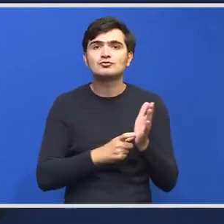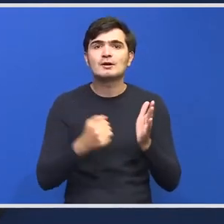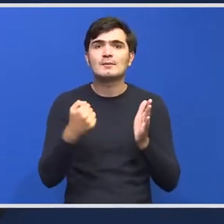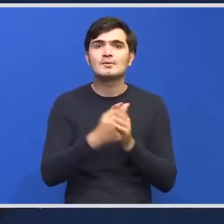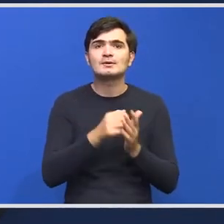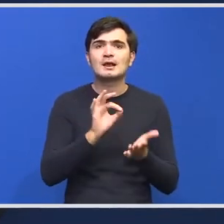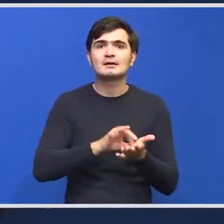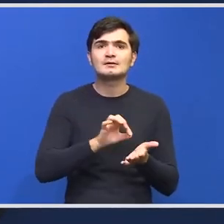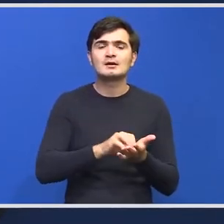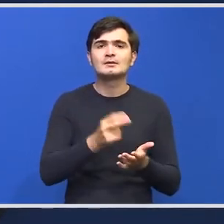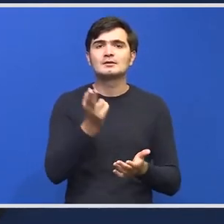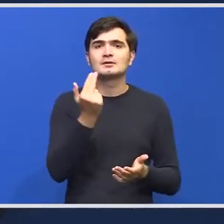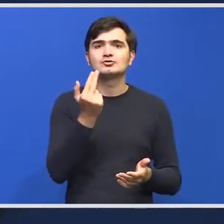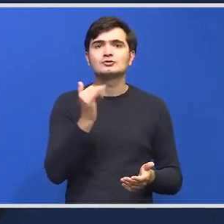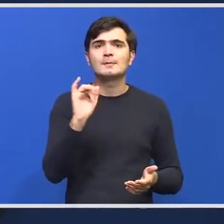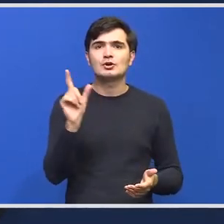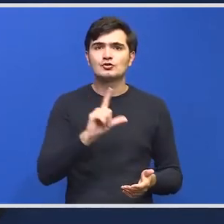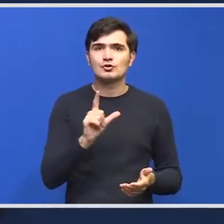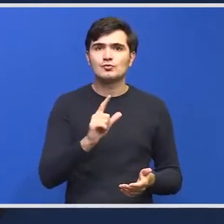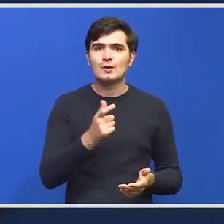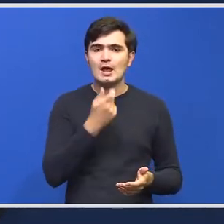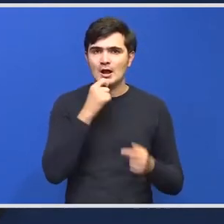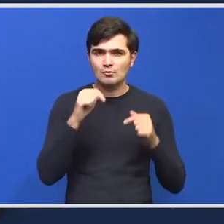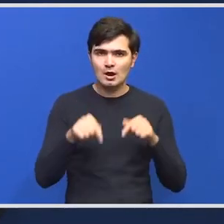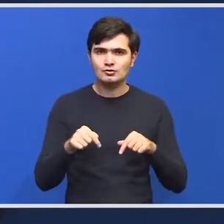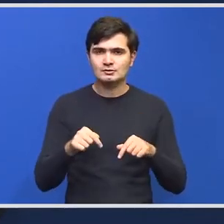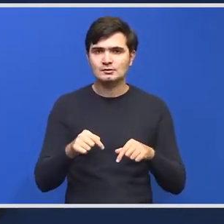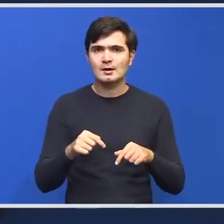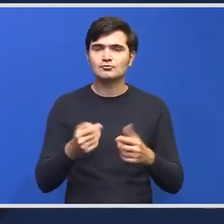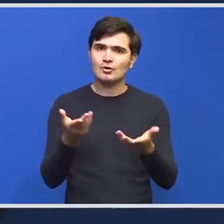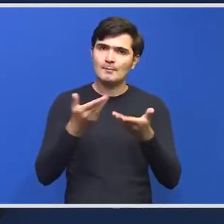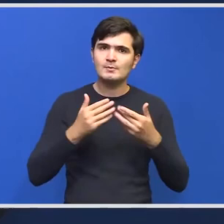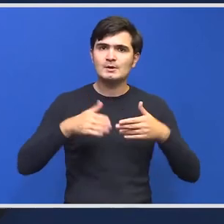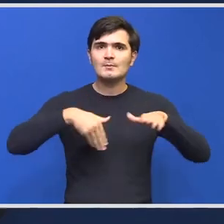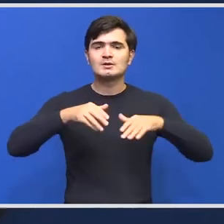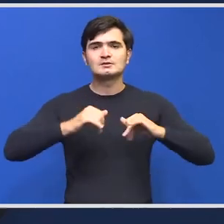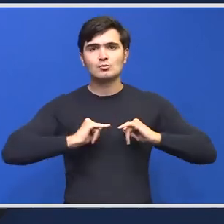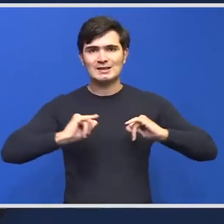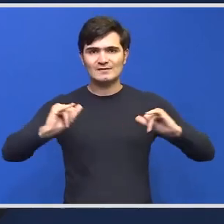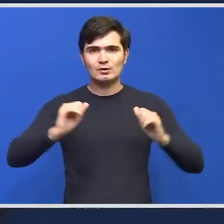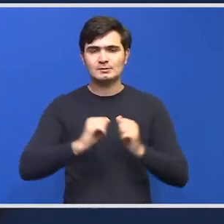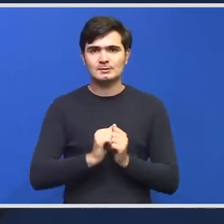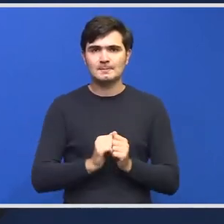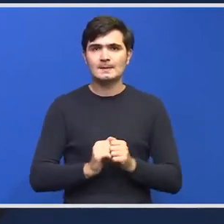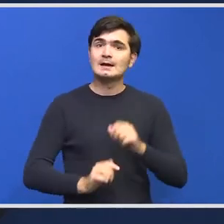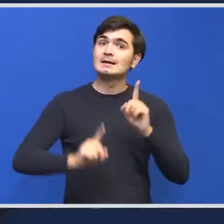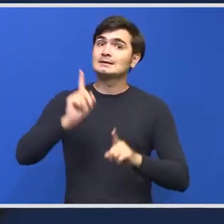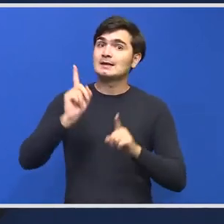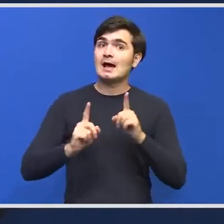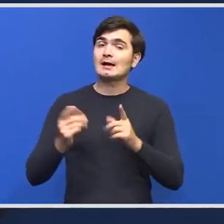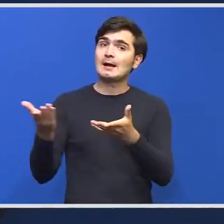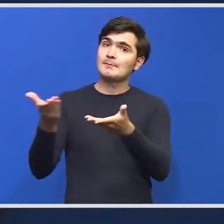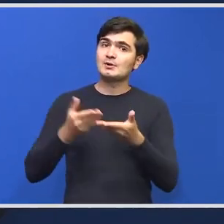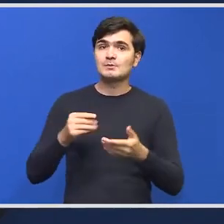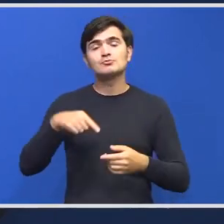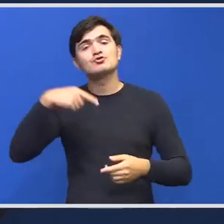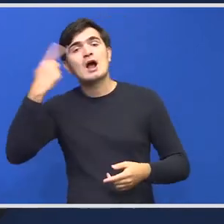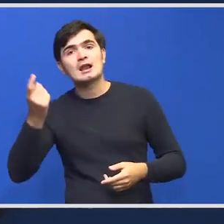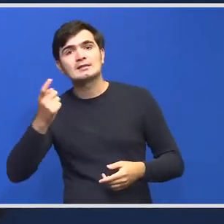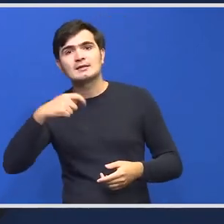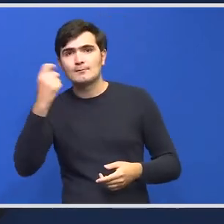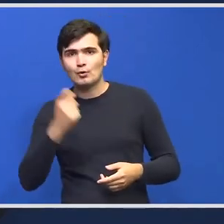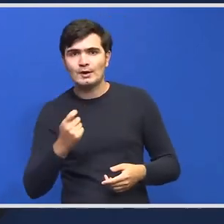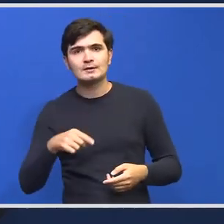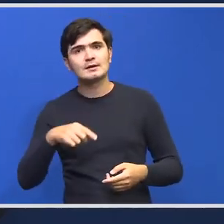de 15 iulie, anul curent, la Ministerul Dezvoltării. Din moment ce vin alte solicitări, alte proiecte de